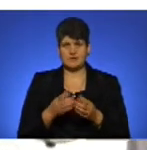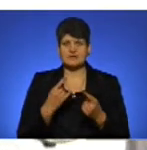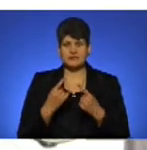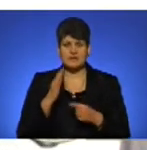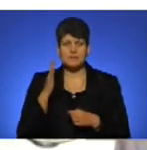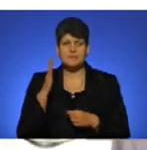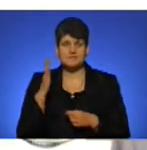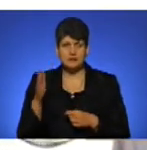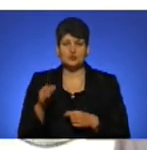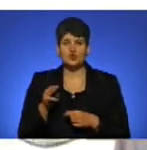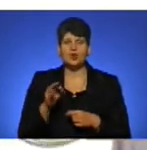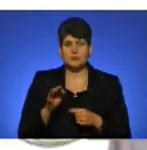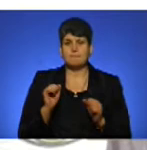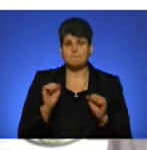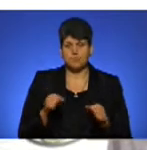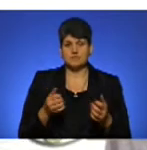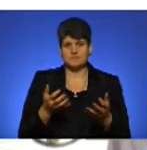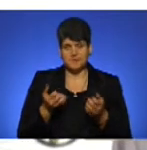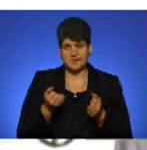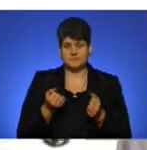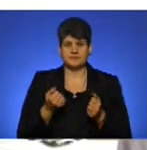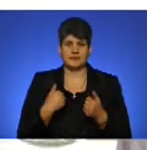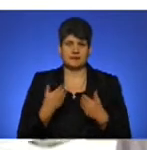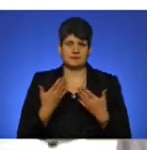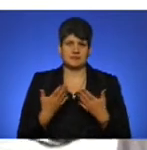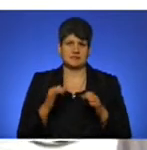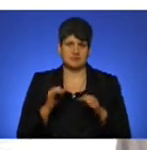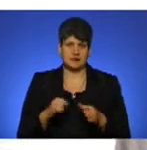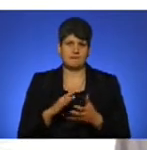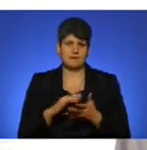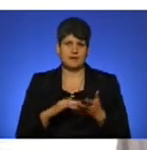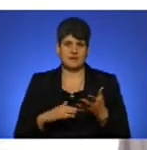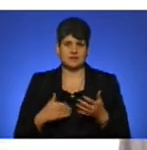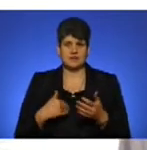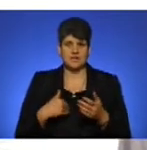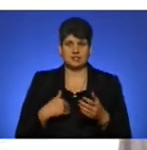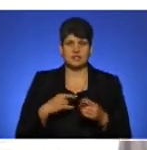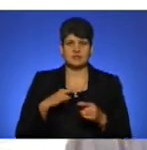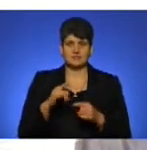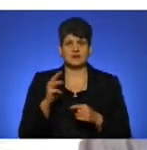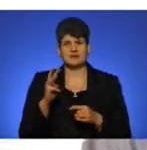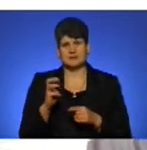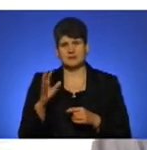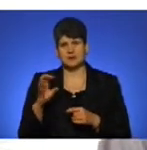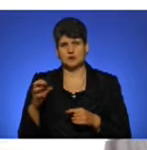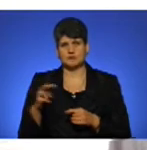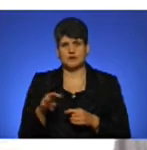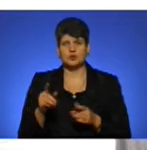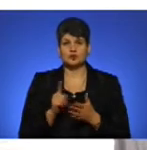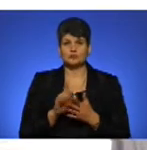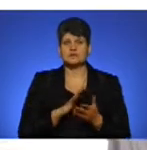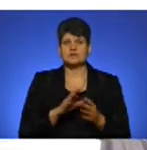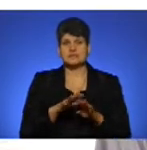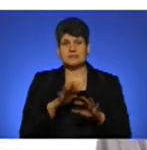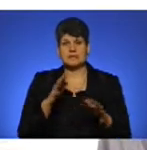перспективу, то ми можемо прийняти, якщо б ми змогли продлить наш аеродром на 300-500 метрів. Должен бути зал для прийома